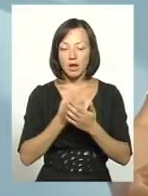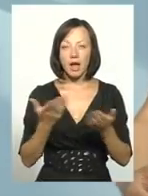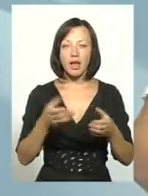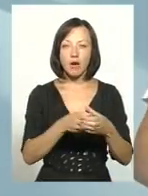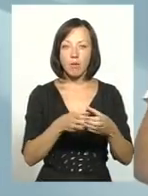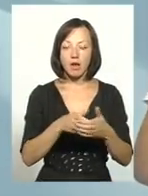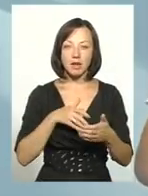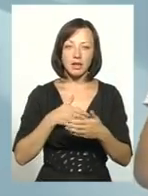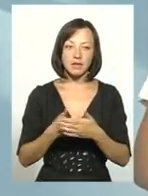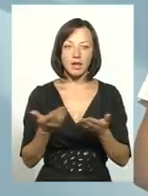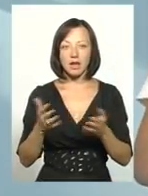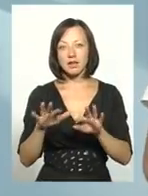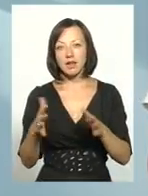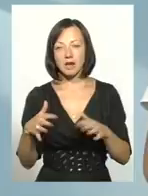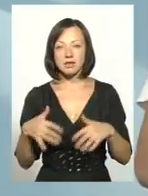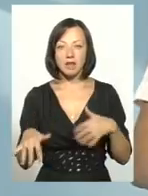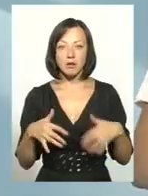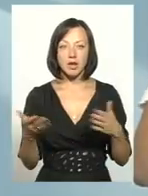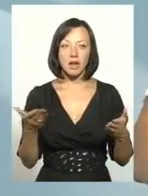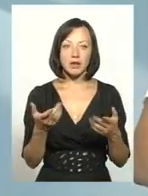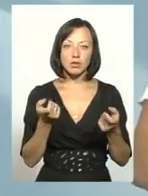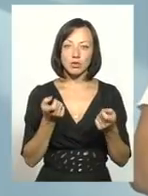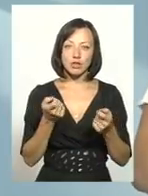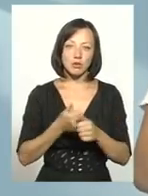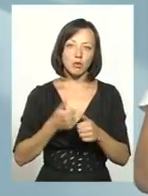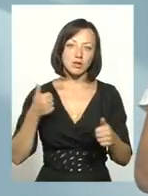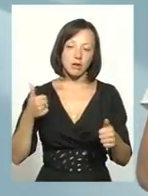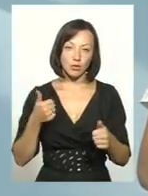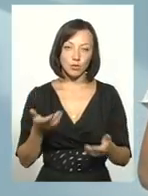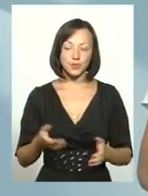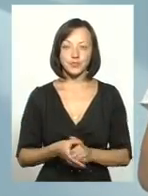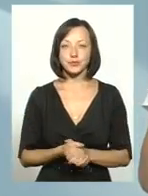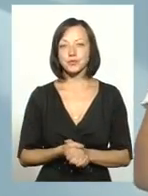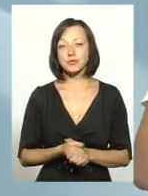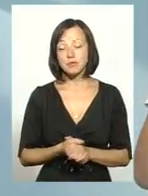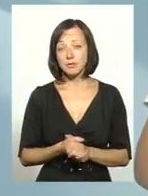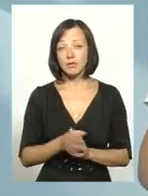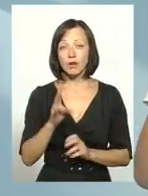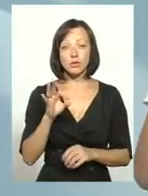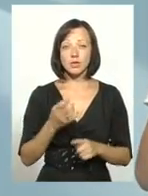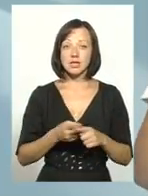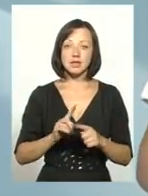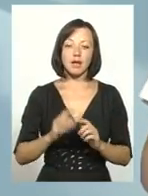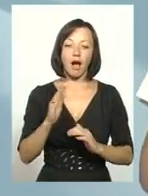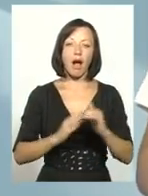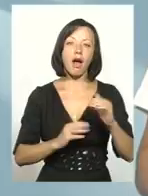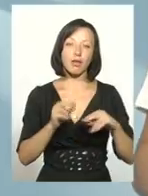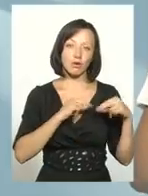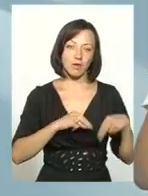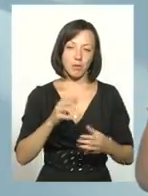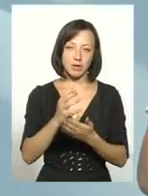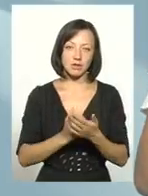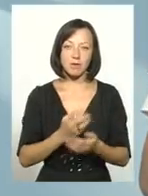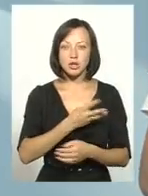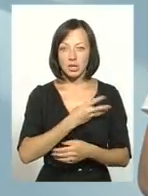активно рухаються, які так слабше, а які десь трошки ще й позаду тримаються. Але це кадровий потенціал, бажання,